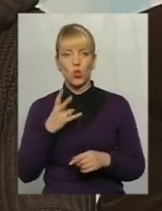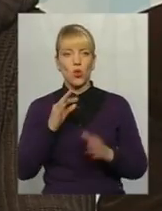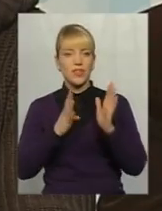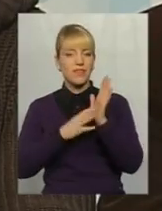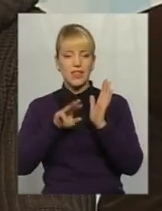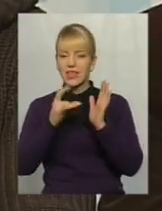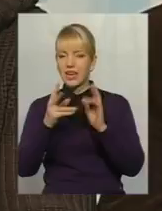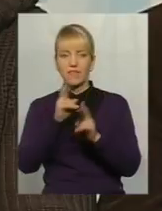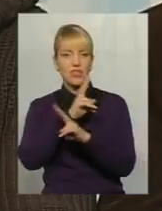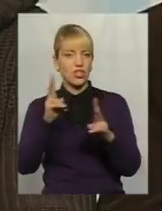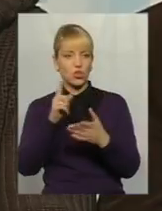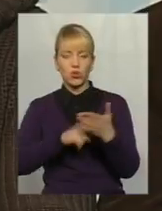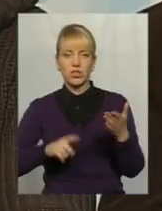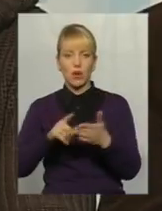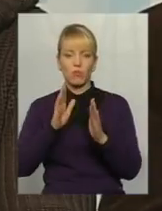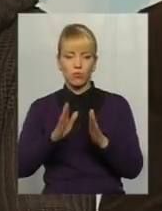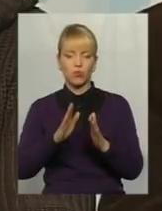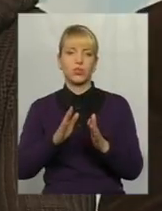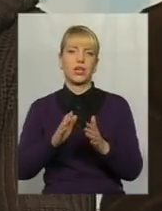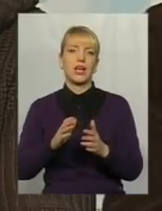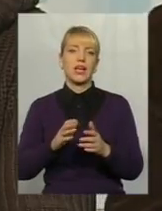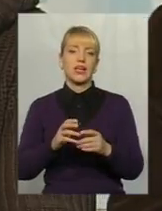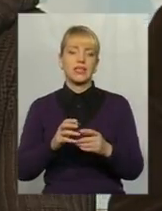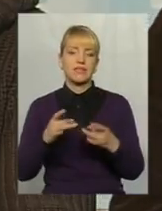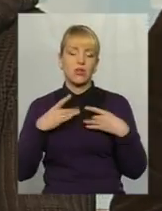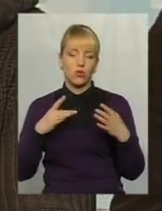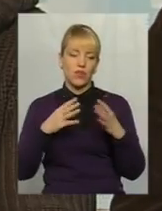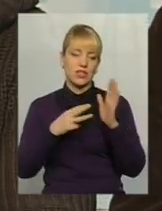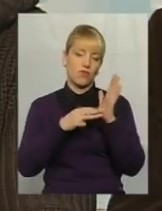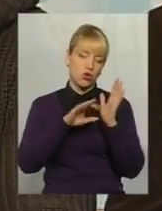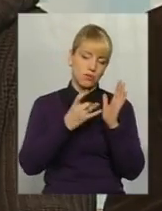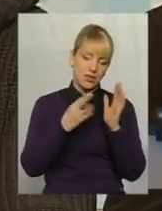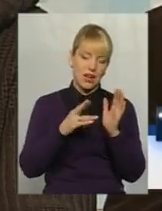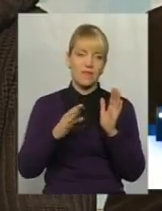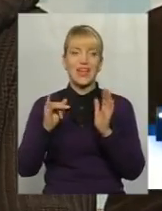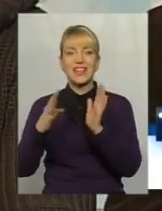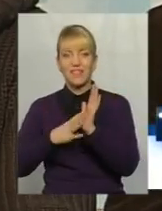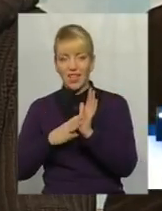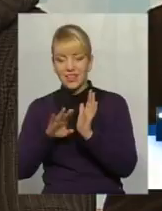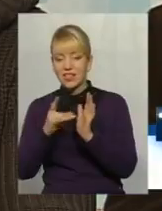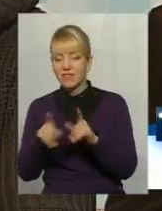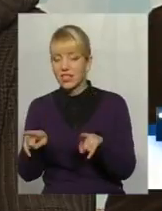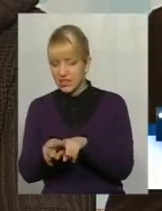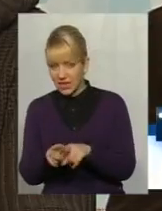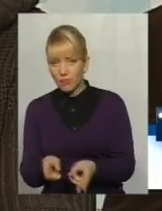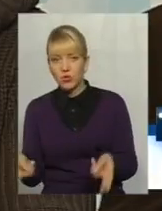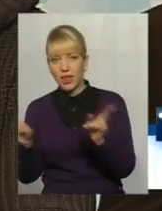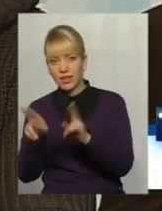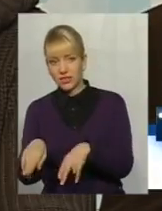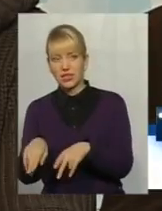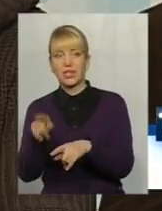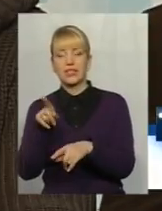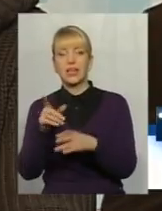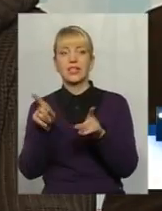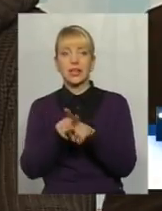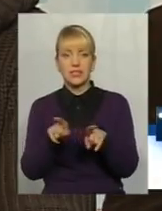скасовує. Буде святкуватися 8 травня. Згідно цього законопроекту, 9 травня залишається, відповідно. І тим паче там День матері.